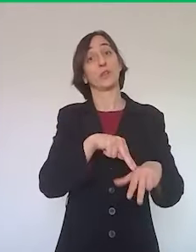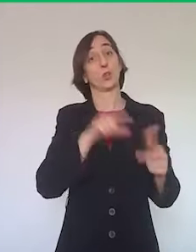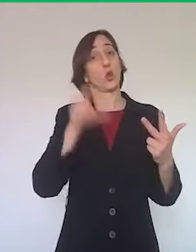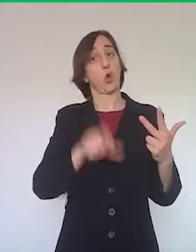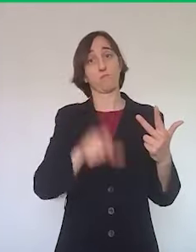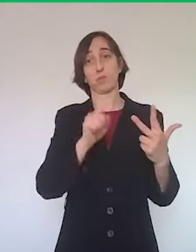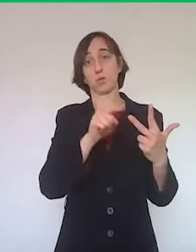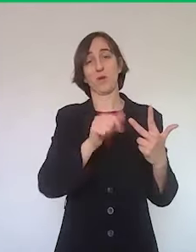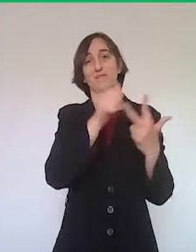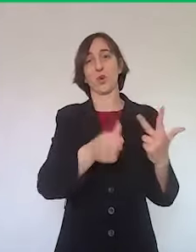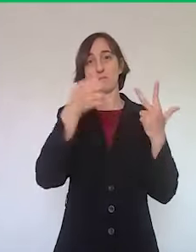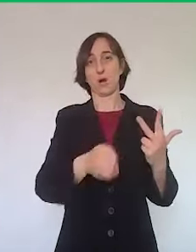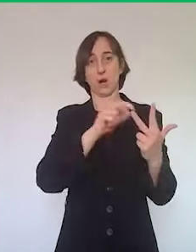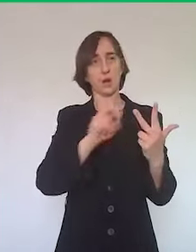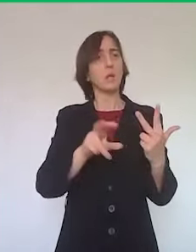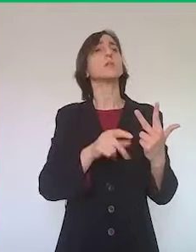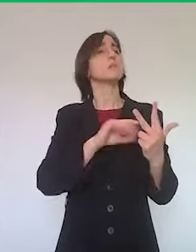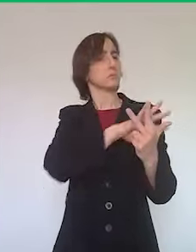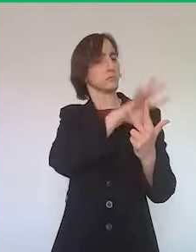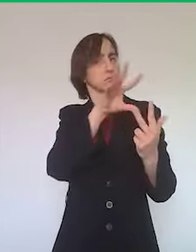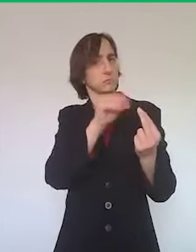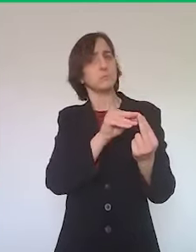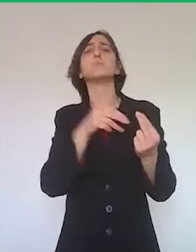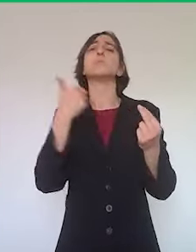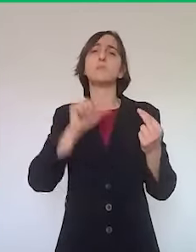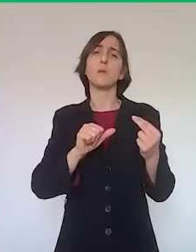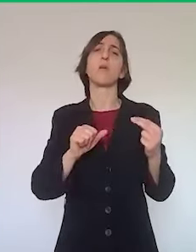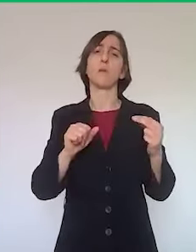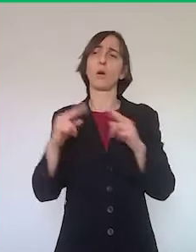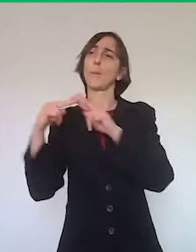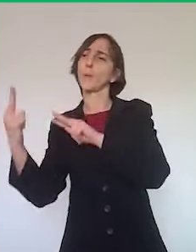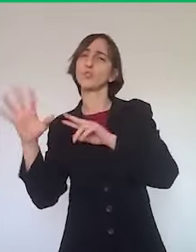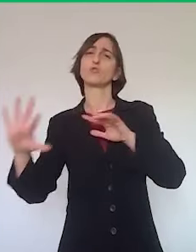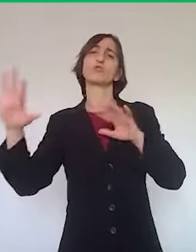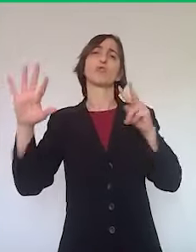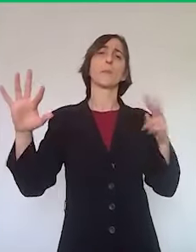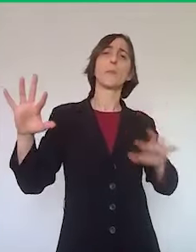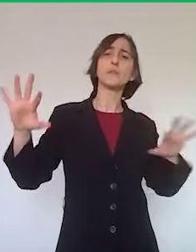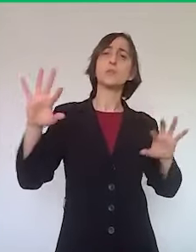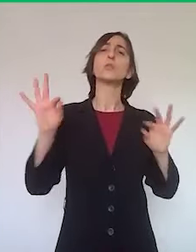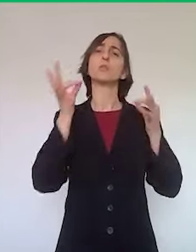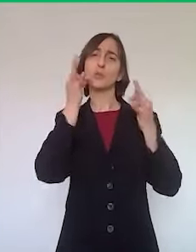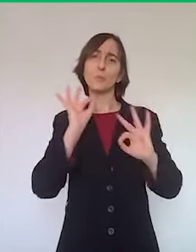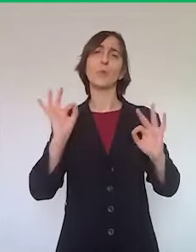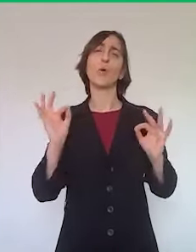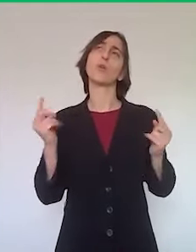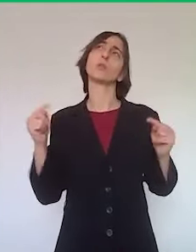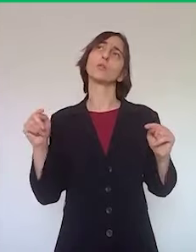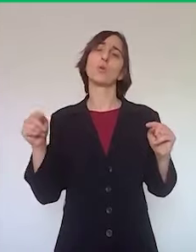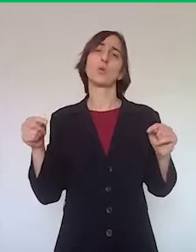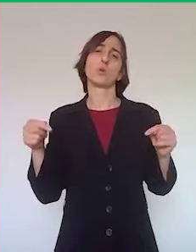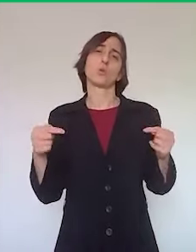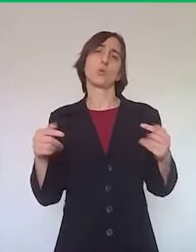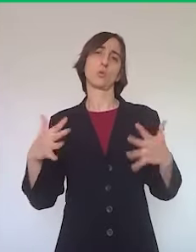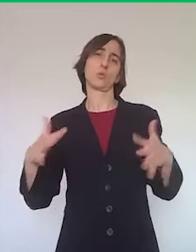cosa sta accadendo, è giusto poter ripristinare anche in quelle due province un po' di normalità e quindi l'ordinanza si occuperà anche di